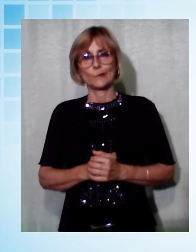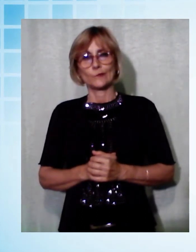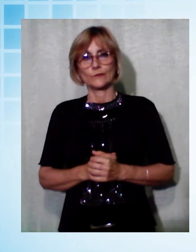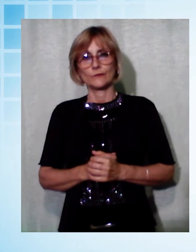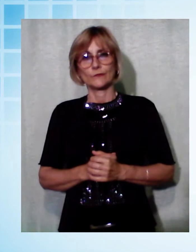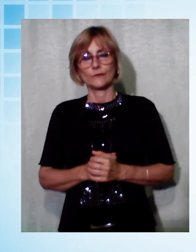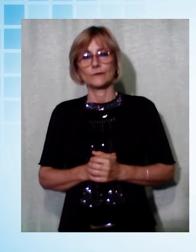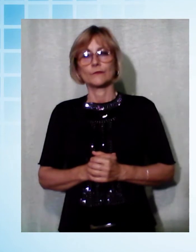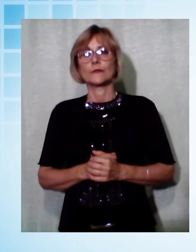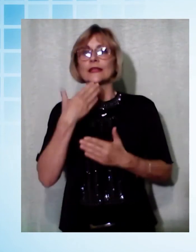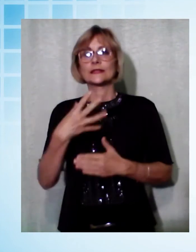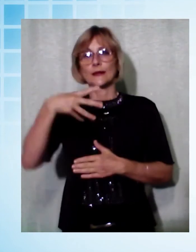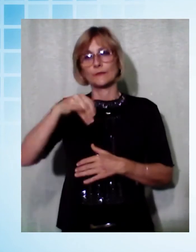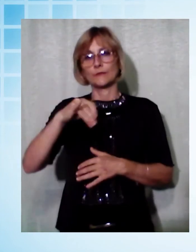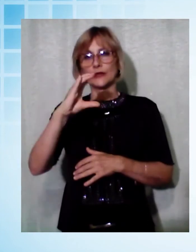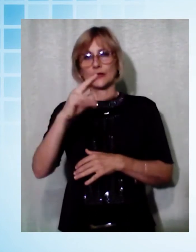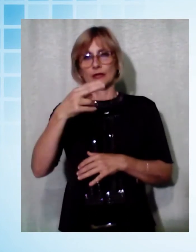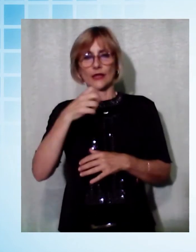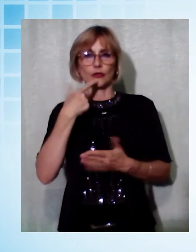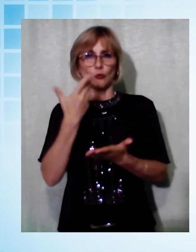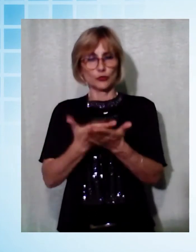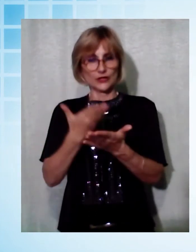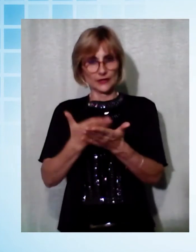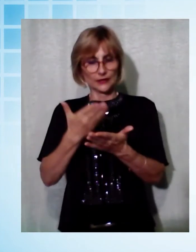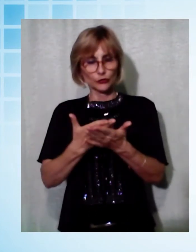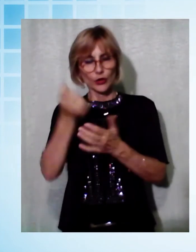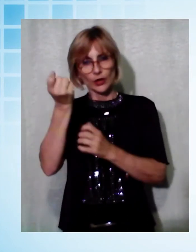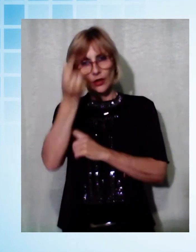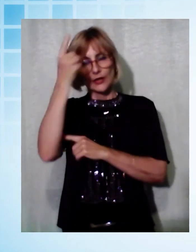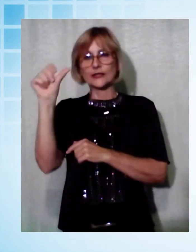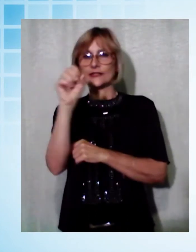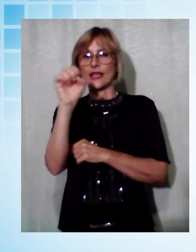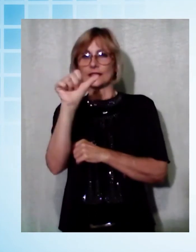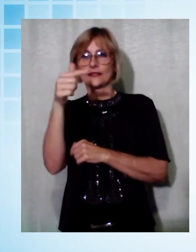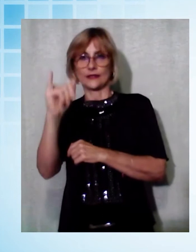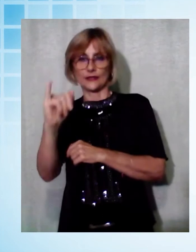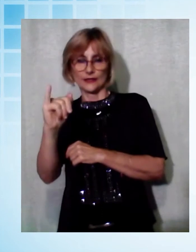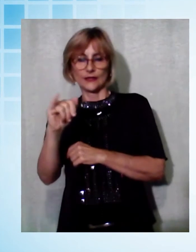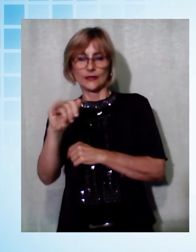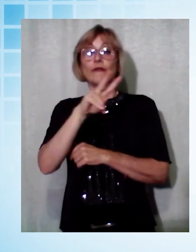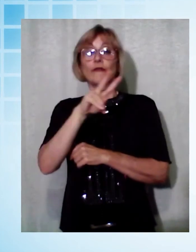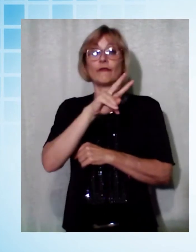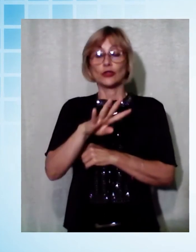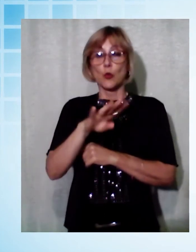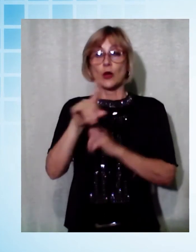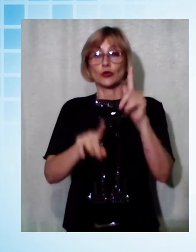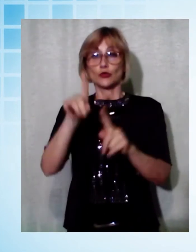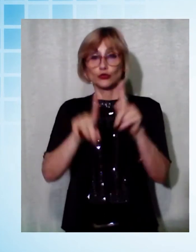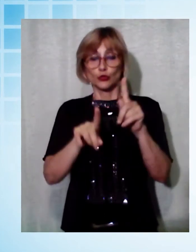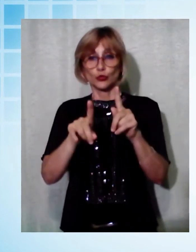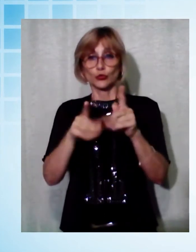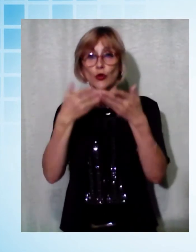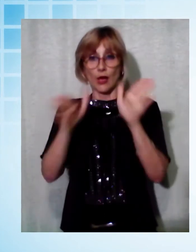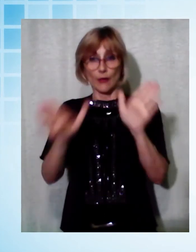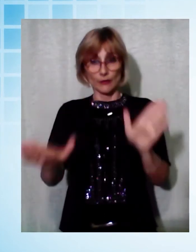ideatore Alessandro Sesti. La rassegna si apre sabato 24 luglio all'insegna della Sintesi nell'arte. Verrà infatti